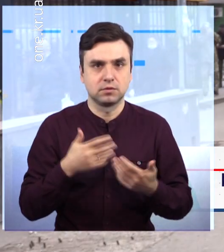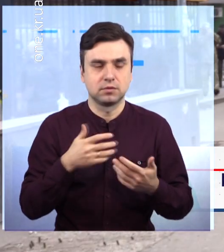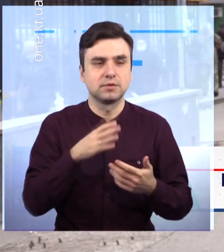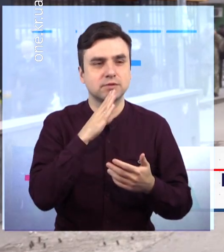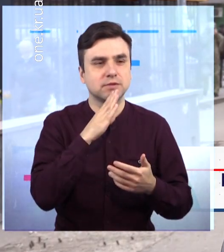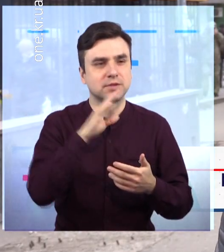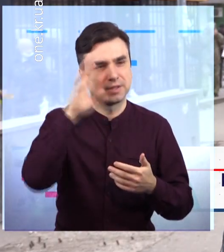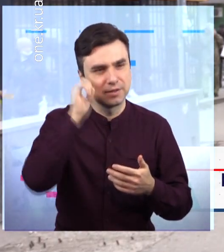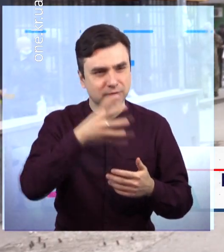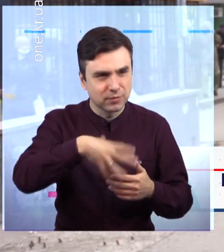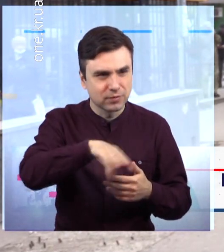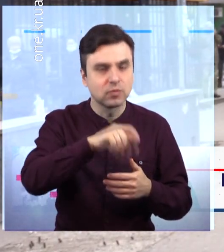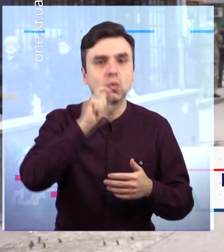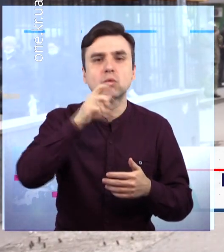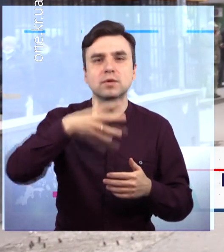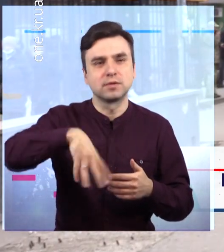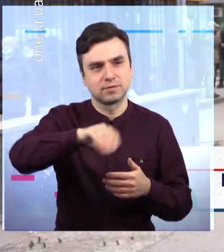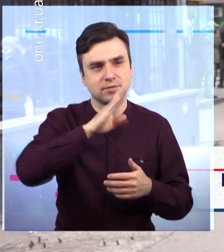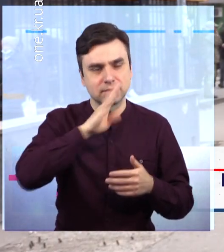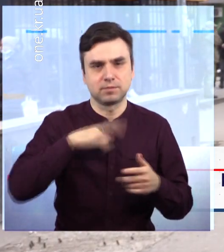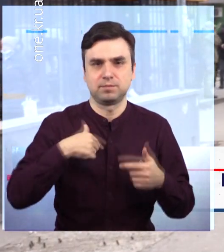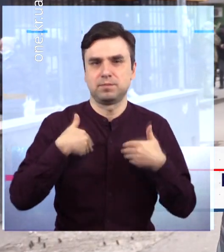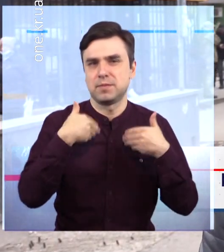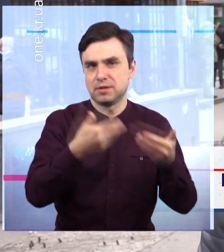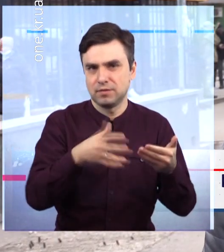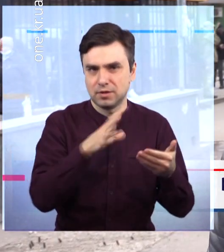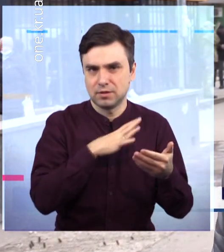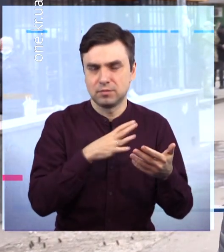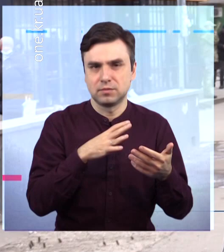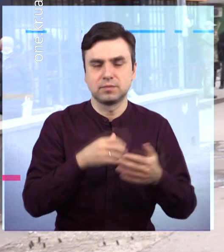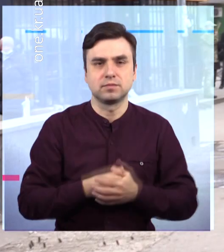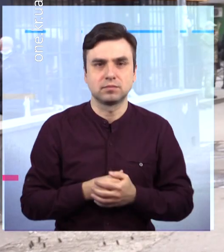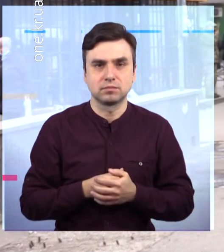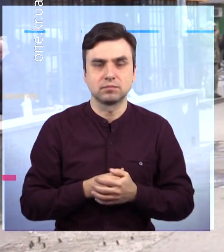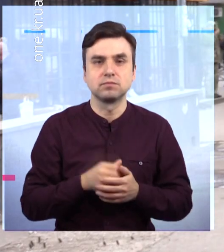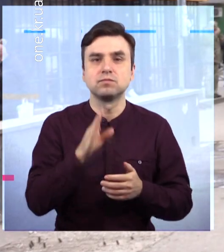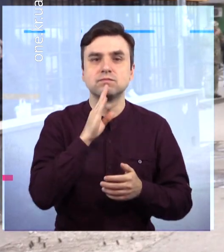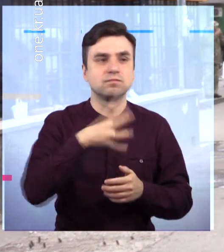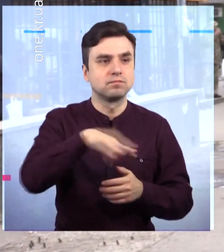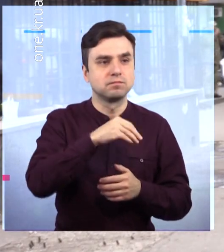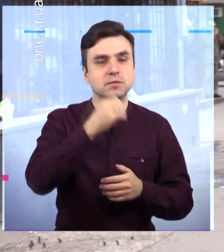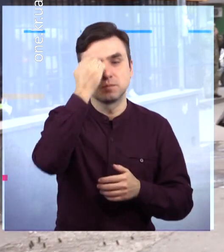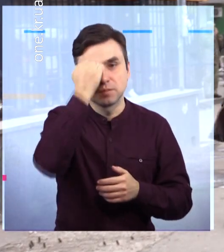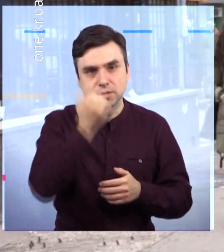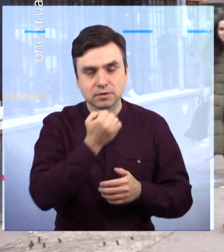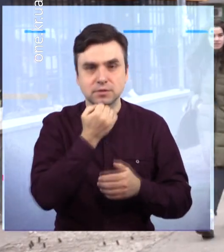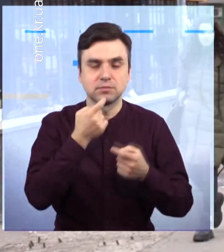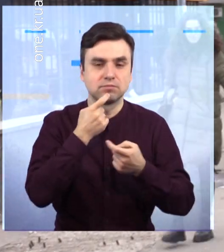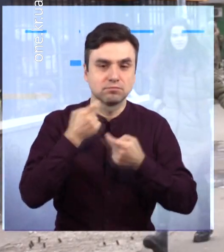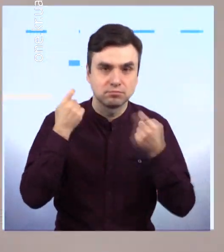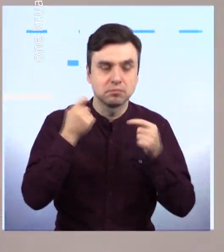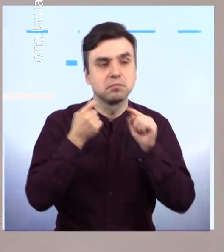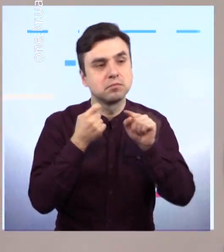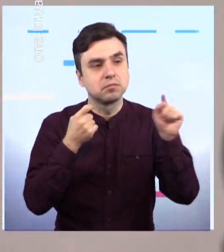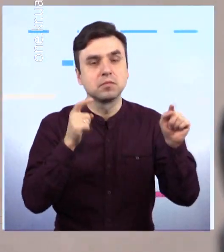емоціями ми поздравляли жінок. Як Кривого Рога, так і жінок всієї України. З імені бойців АТО та